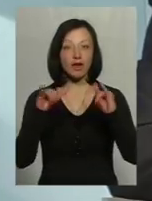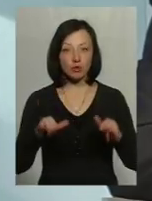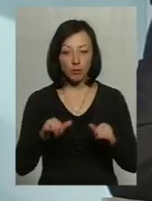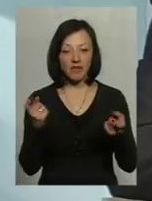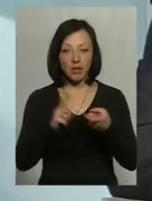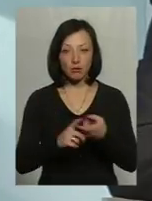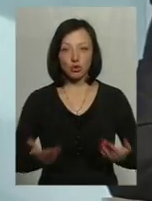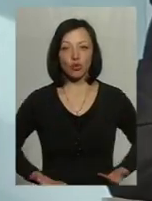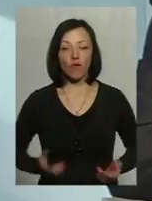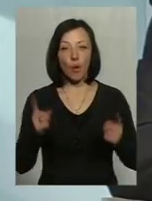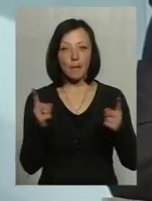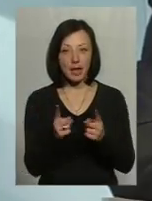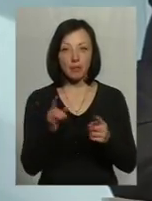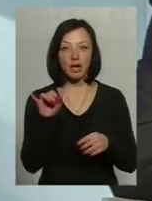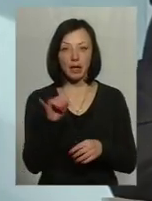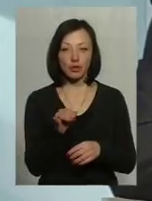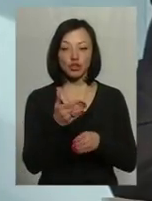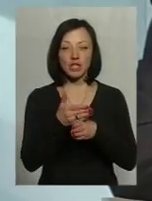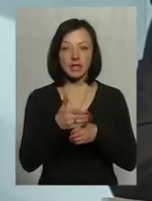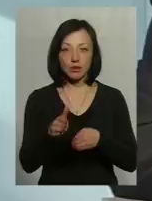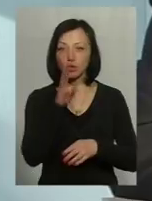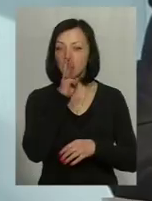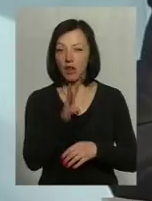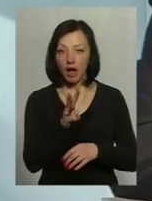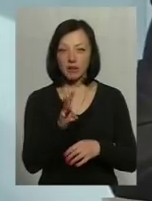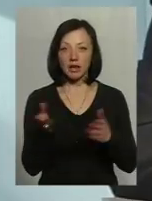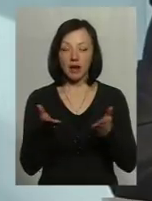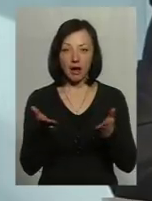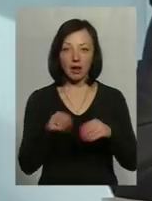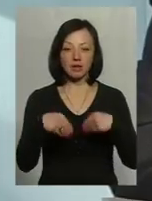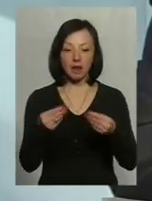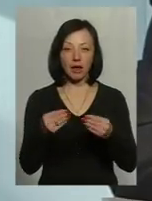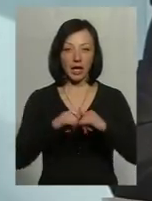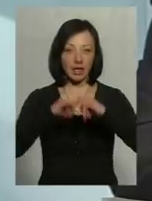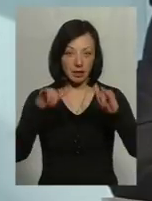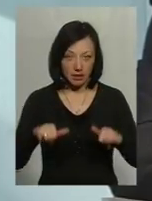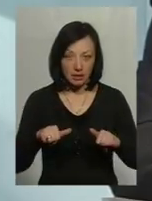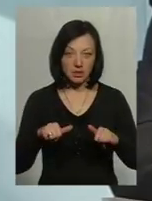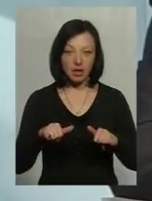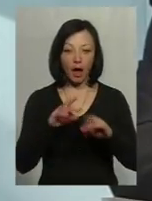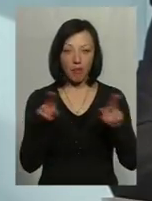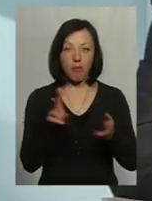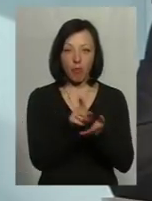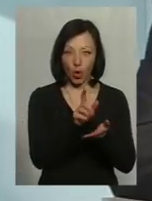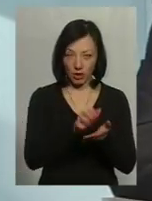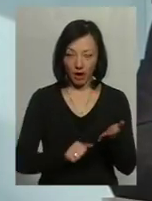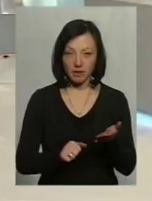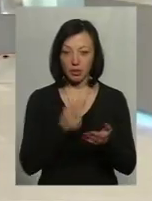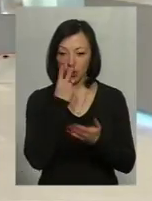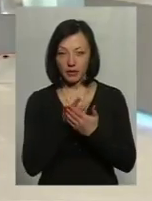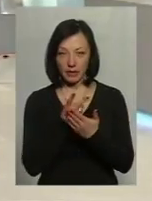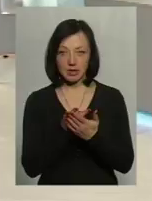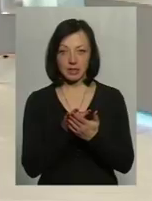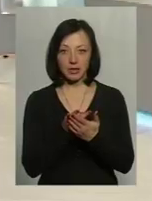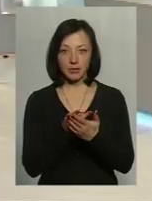мінімуму. І вона частину заробітної плати, яка дає ріст в вигляді у податках, якщо подивіться так,